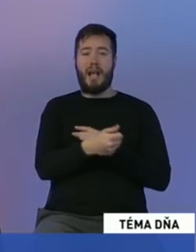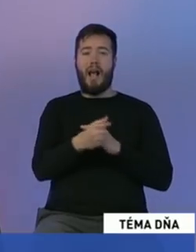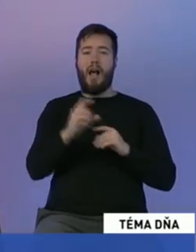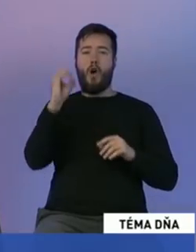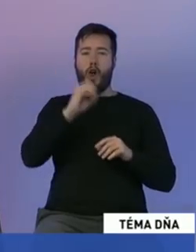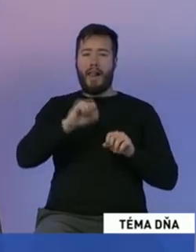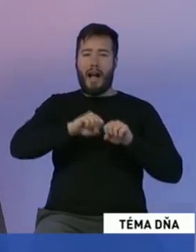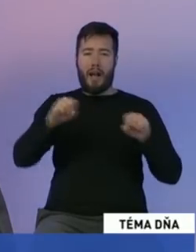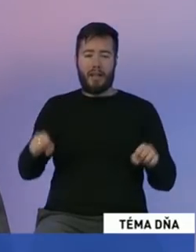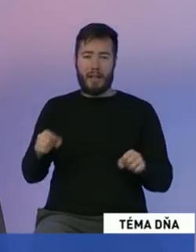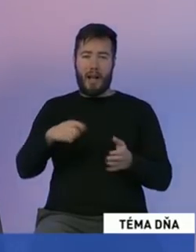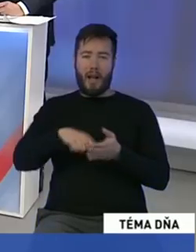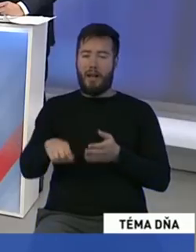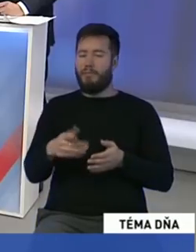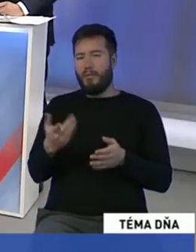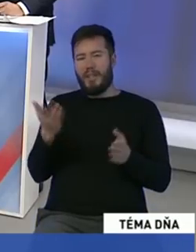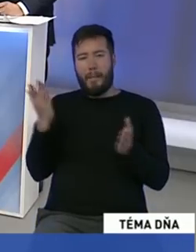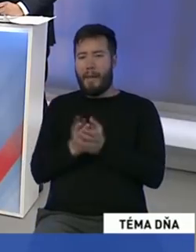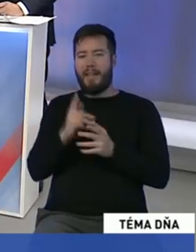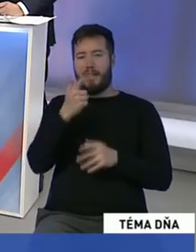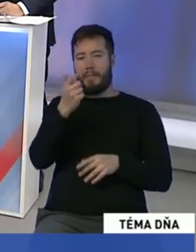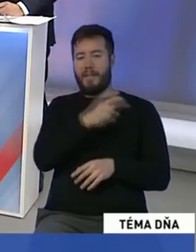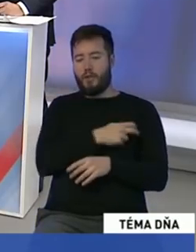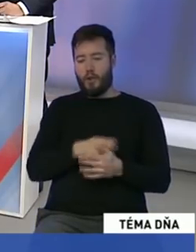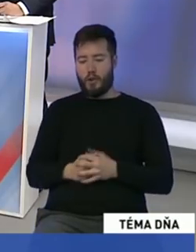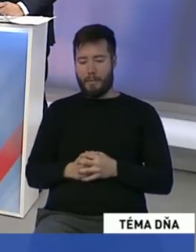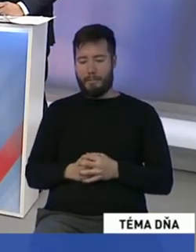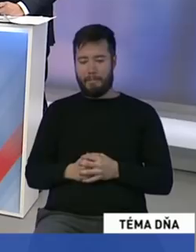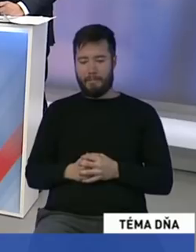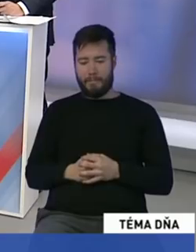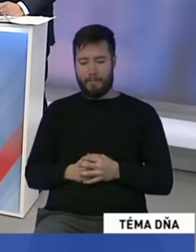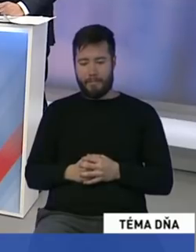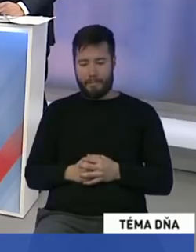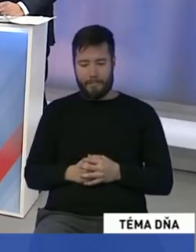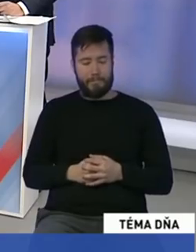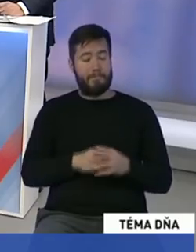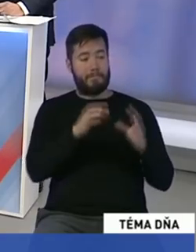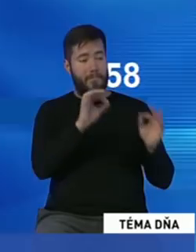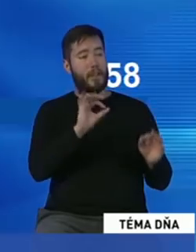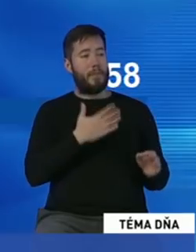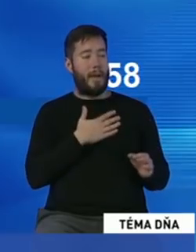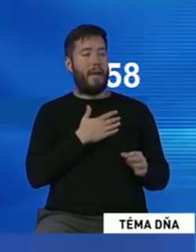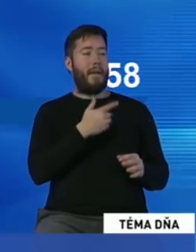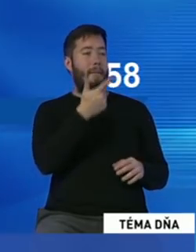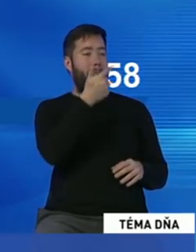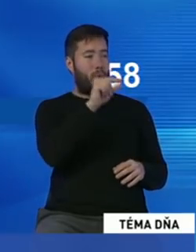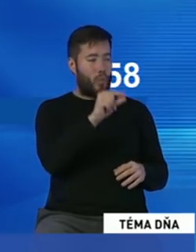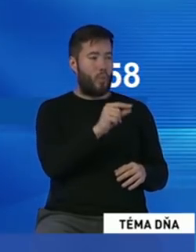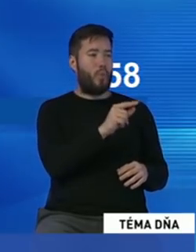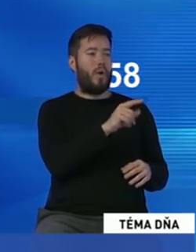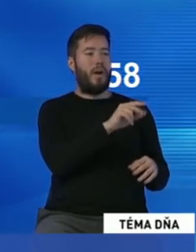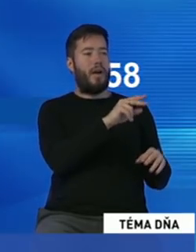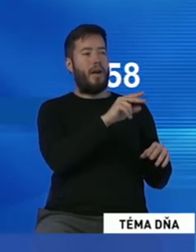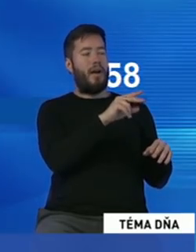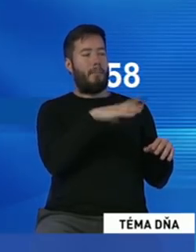Páni, pán Eštok má jednu minútu a pán Hatas necelé dve minúty ešte k dispozícii. Na záver prichádza vaša